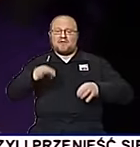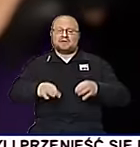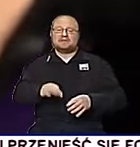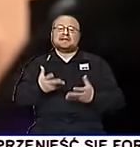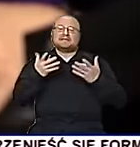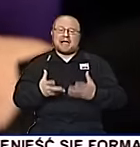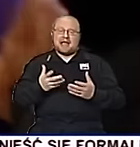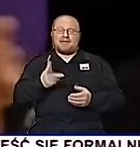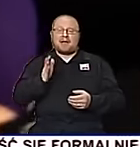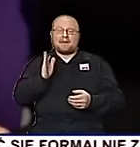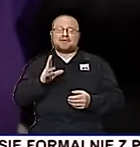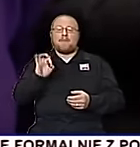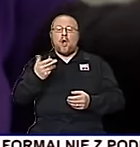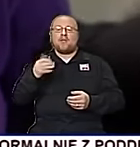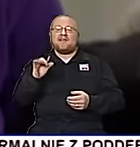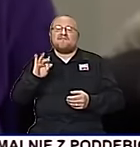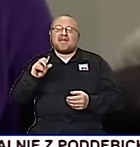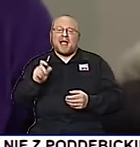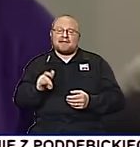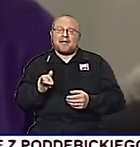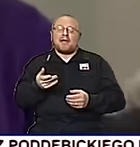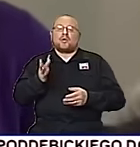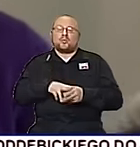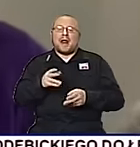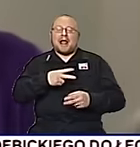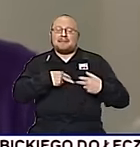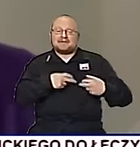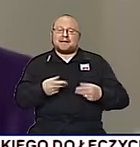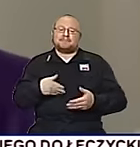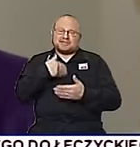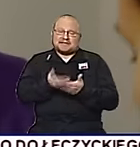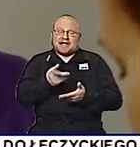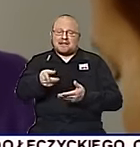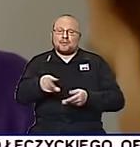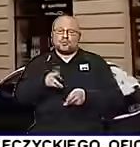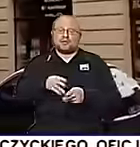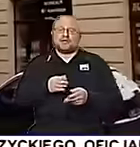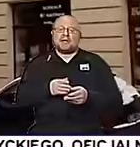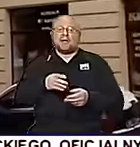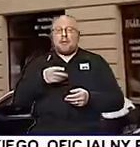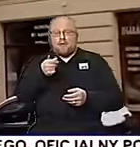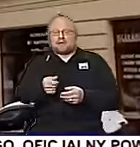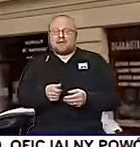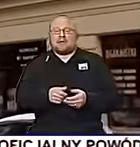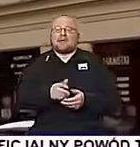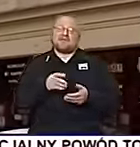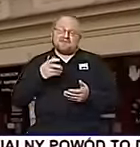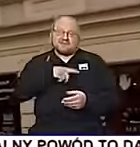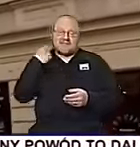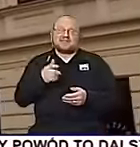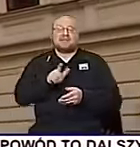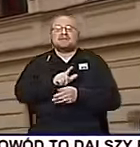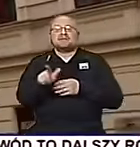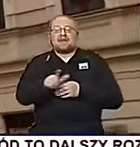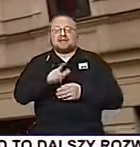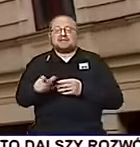zachętą będzie bonifikata, którą administracje zasobów komunalnych przyznają tym, którzy regularnie opłacają czynsz. Wystarczy przez 12 miesięcy